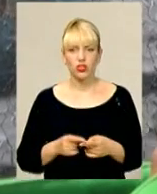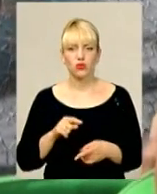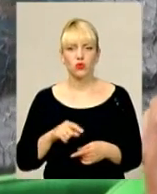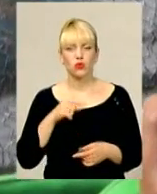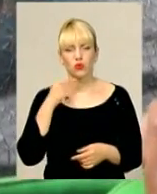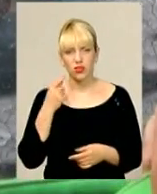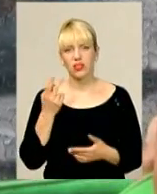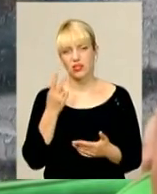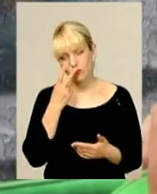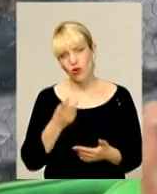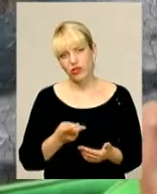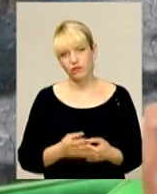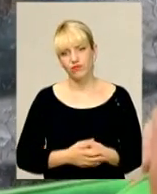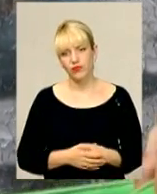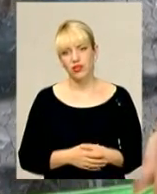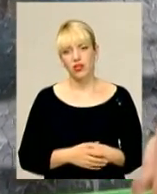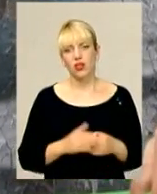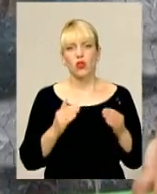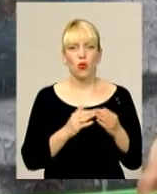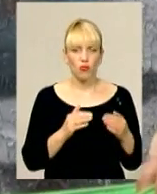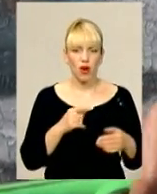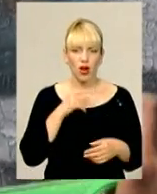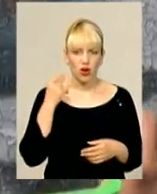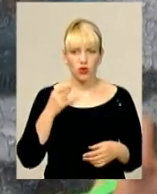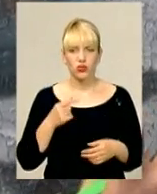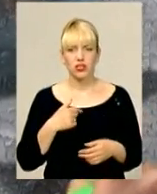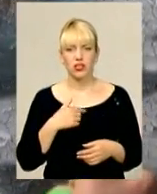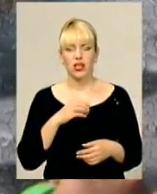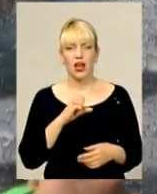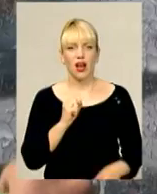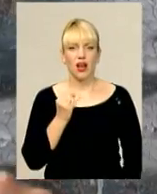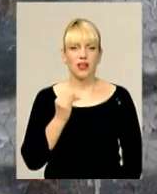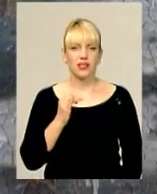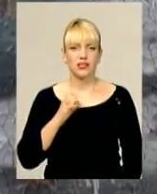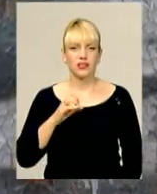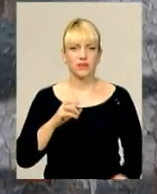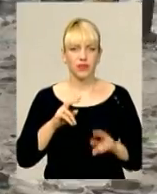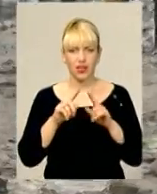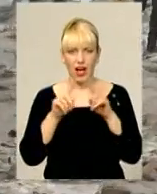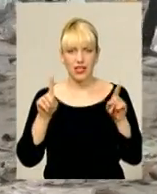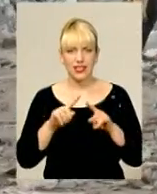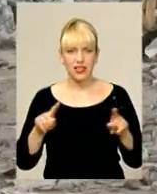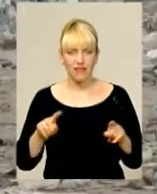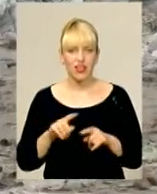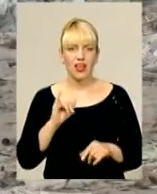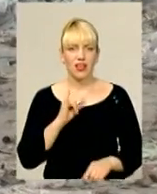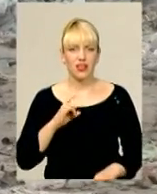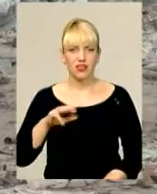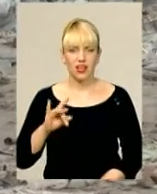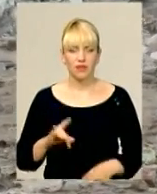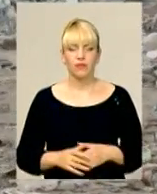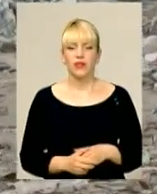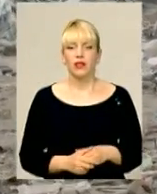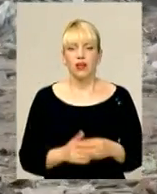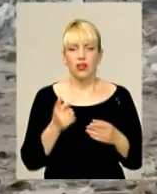в русському дивимося. І вдома русський, і інтер дивимося. Робочий день ромів